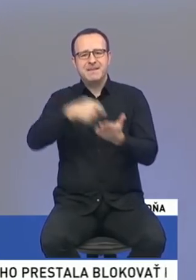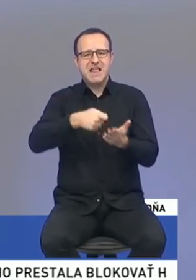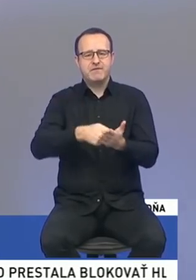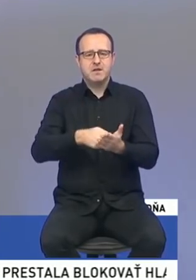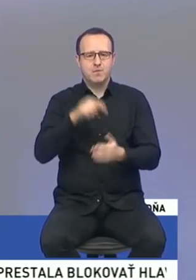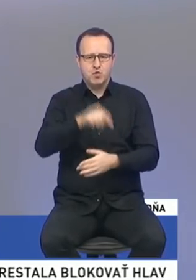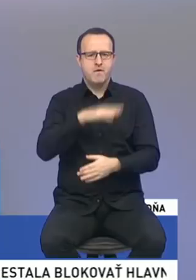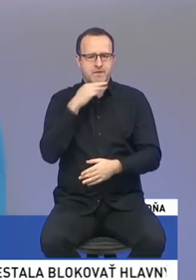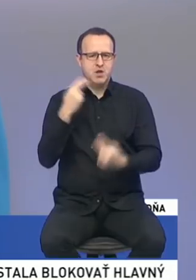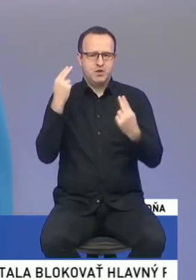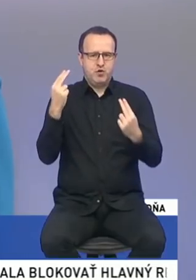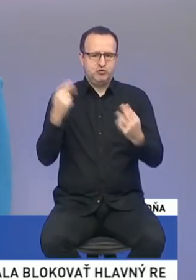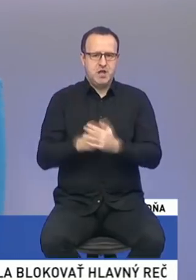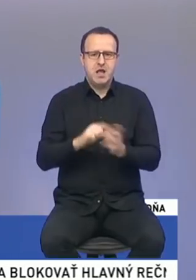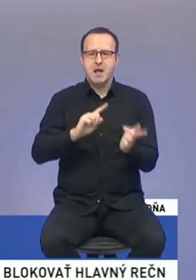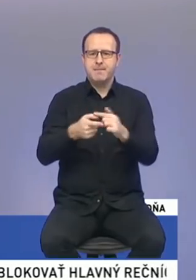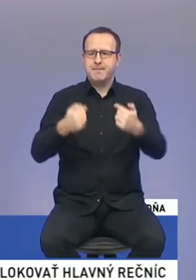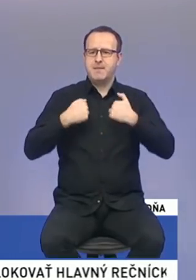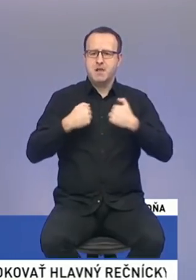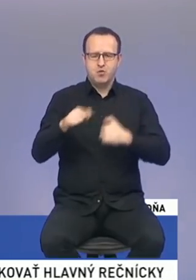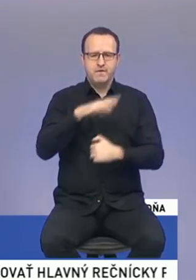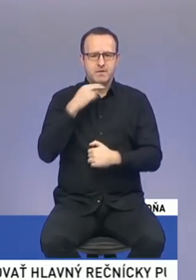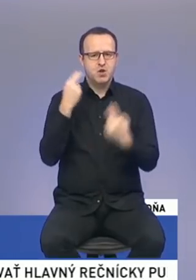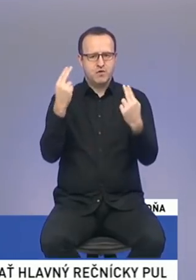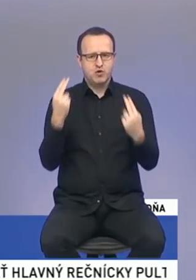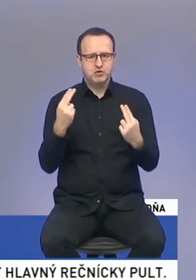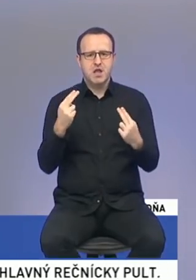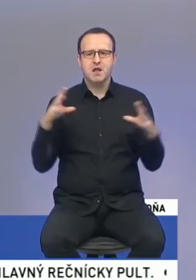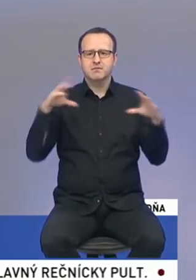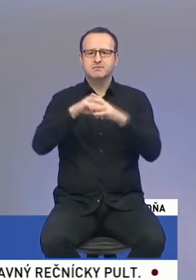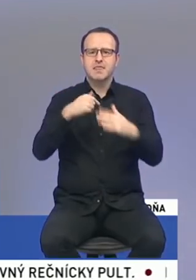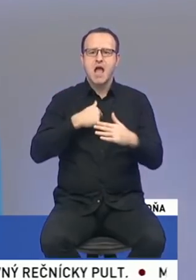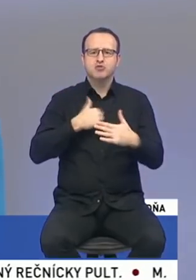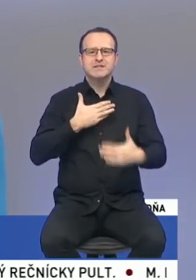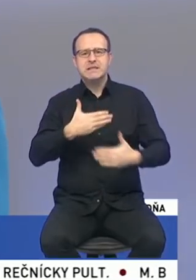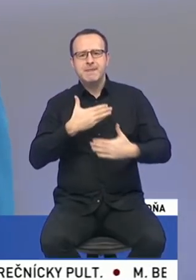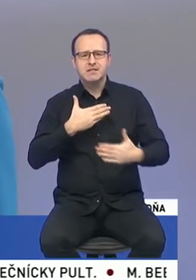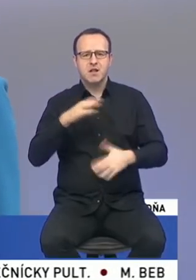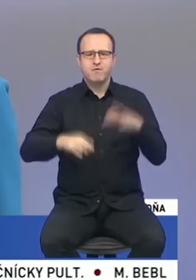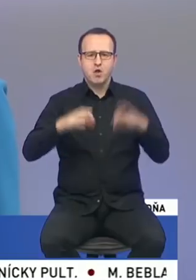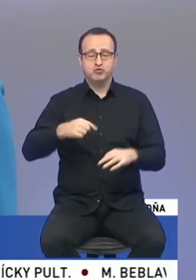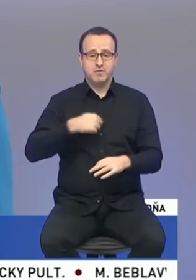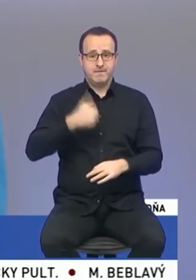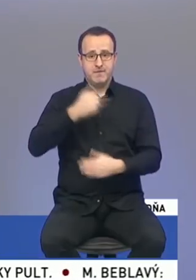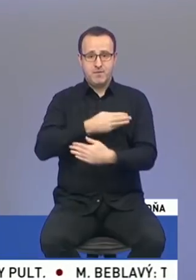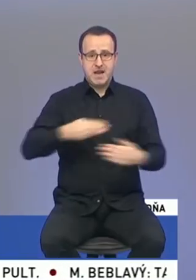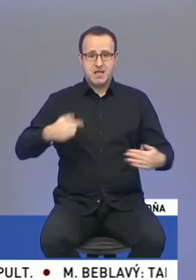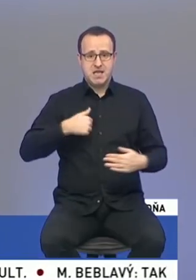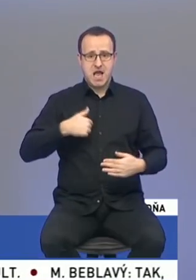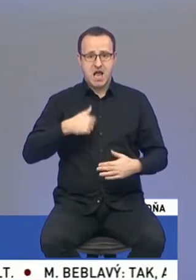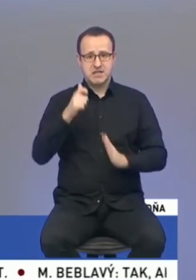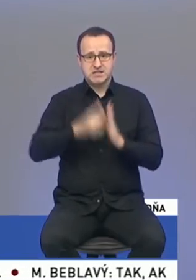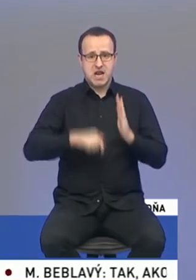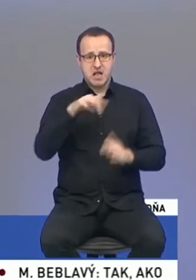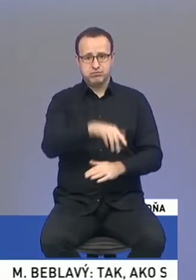A ja v Promrade, pre mňa je to veľmi dôležité v rámci našich voličov a sympatizantov, pretože ja v Promrade som v strane a mám na starosti